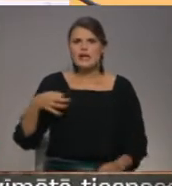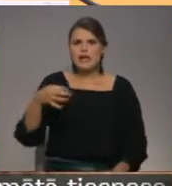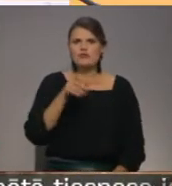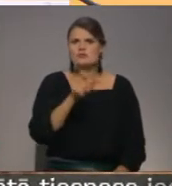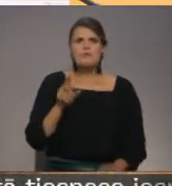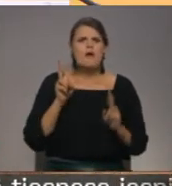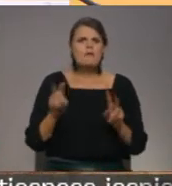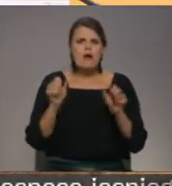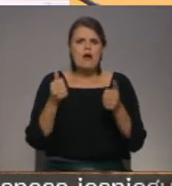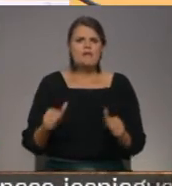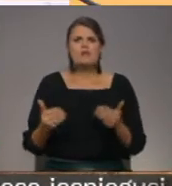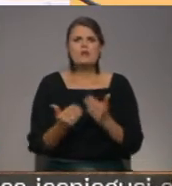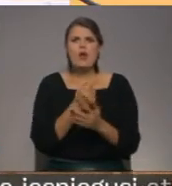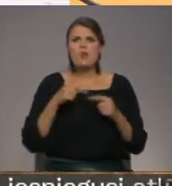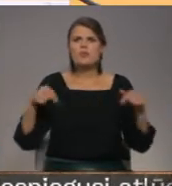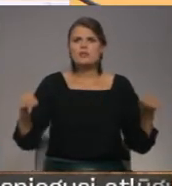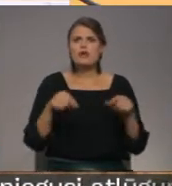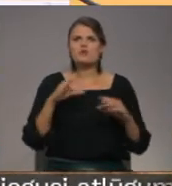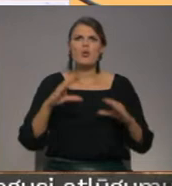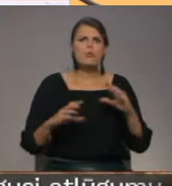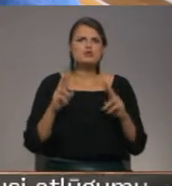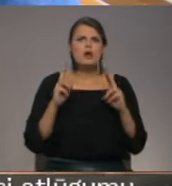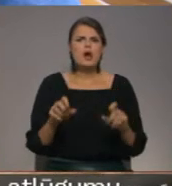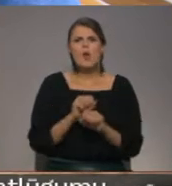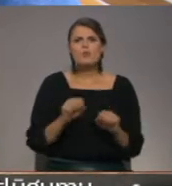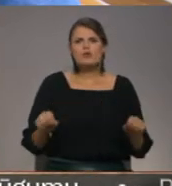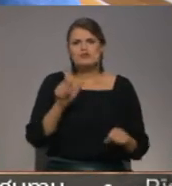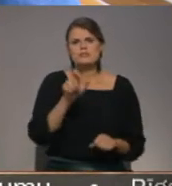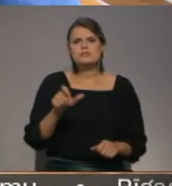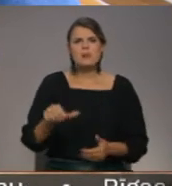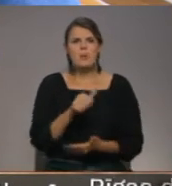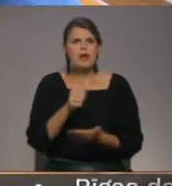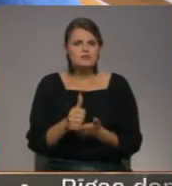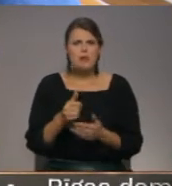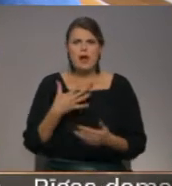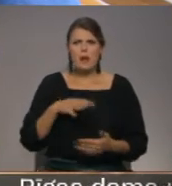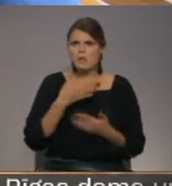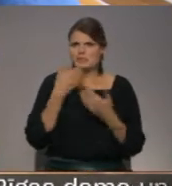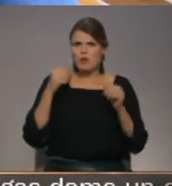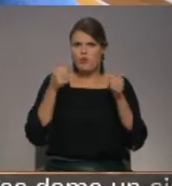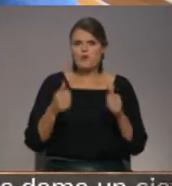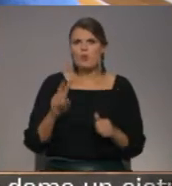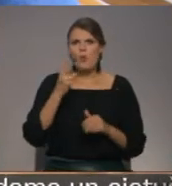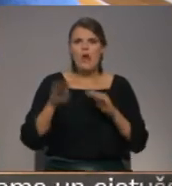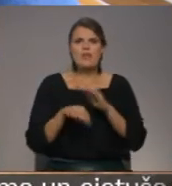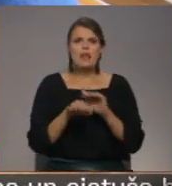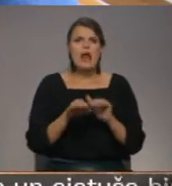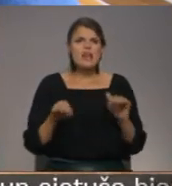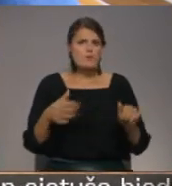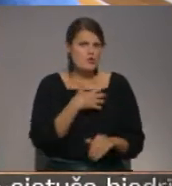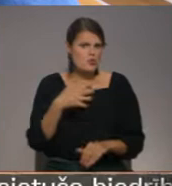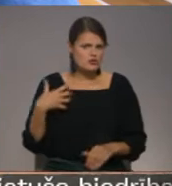veidosies jauno teritoriju budžets, kā tiks nodrošināta iedzīvotāja pārstāvniecība, kādēļ netiek veidots otrā līmeņa pašvaldības?